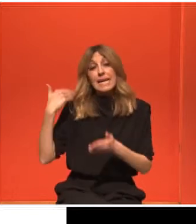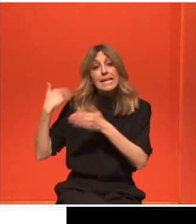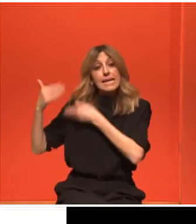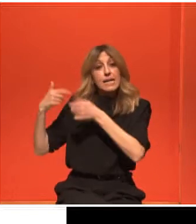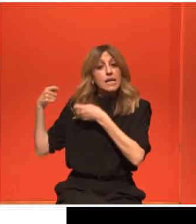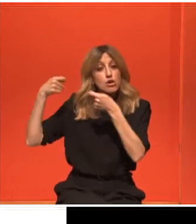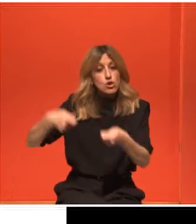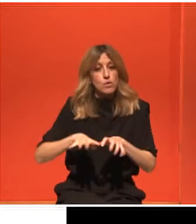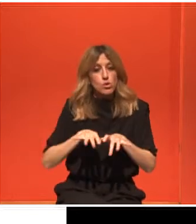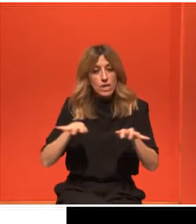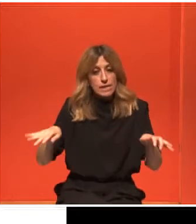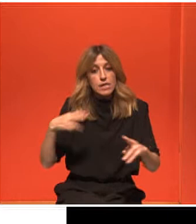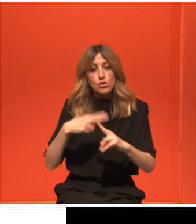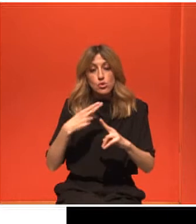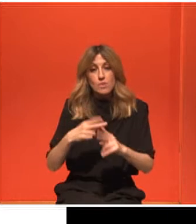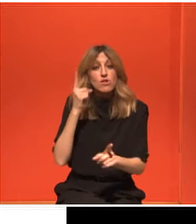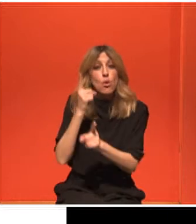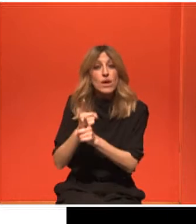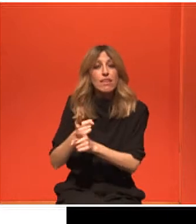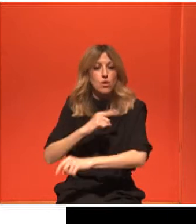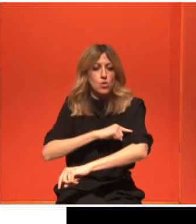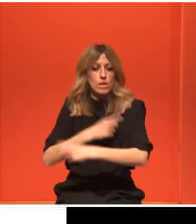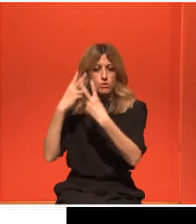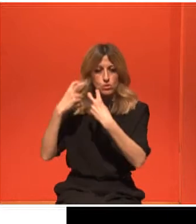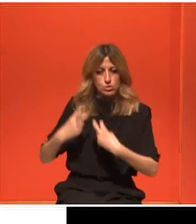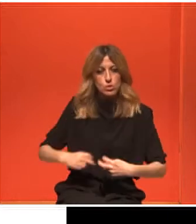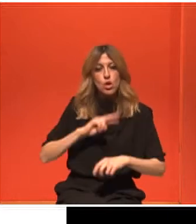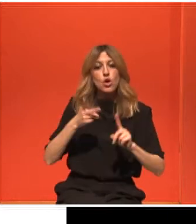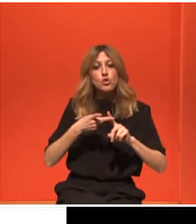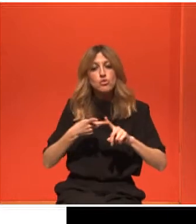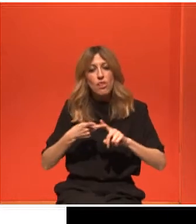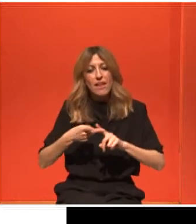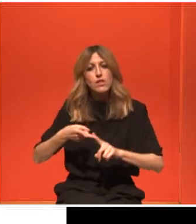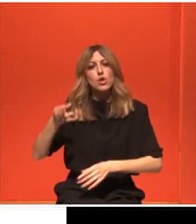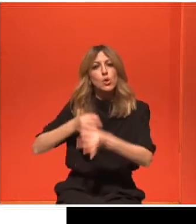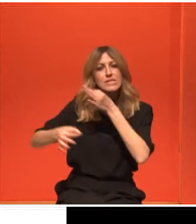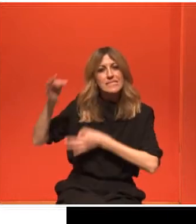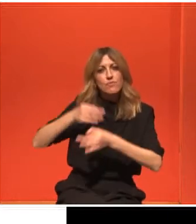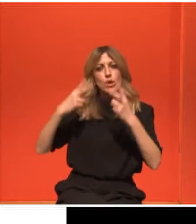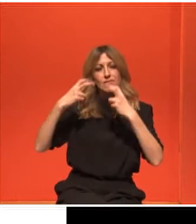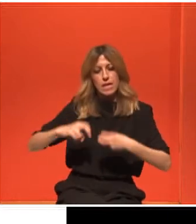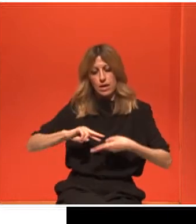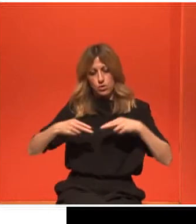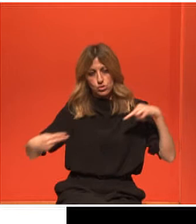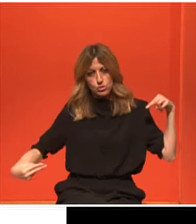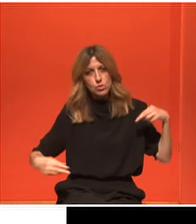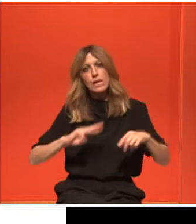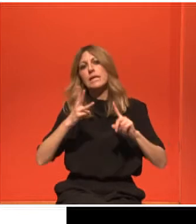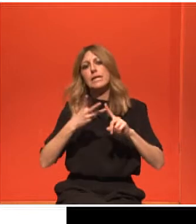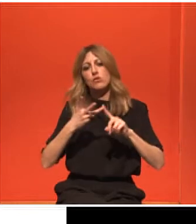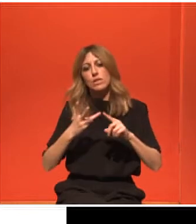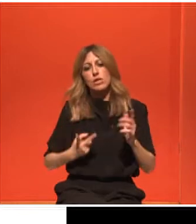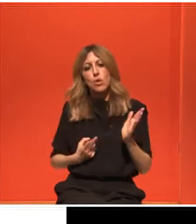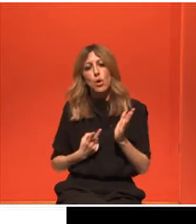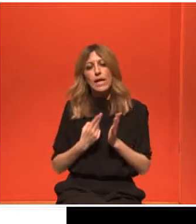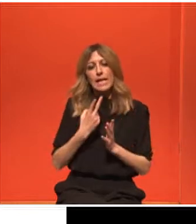Γενετική συμβουλευτική και γενετικό έλεγχο, και εφαρμογή μεθόδων μείωσης κινδύνου, όπως οι φαρμακευτικές και οι χειρουργικές μέθοδοι. Και να, μια